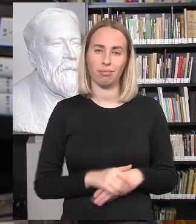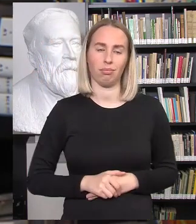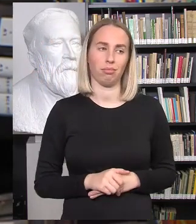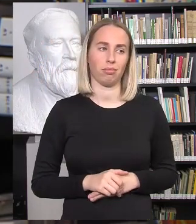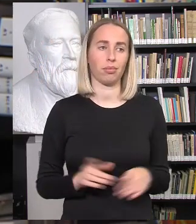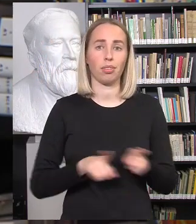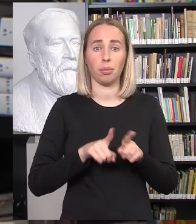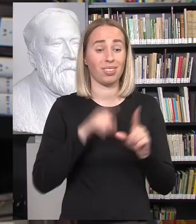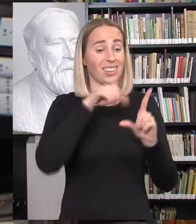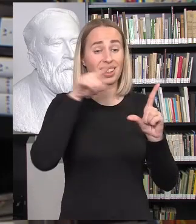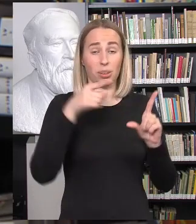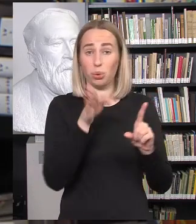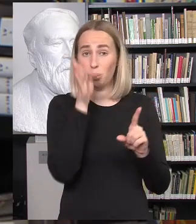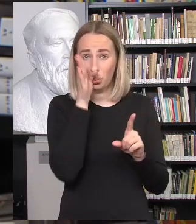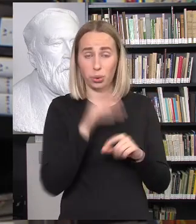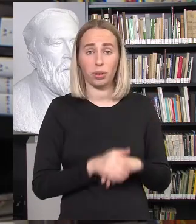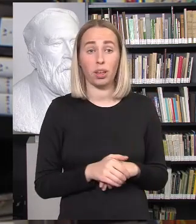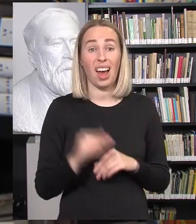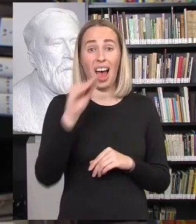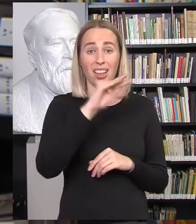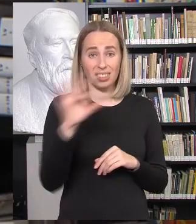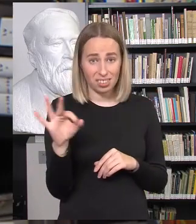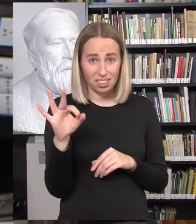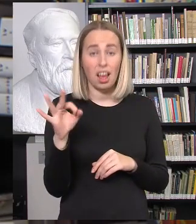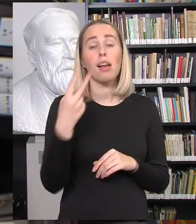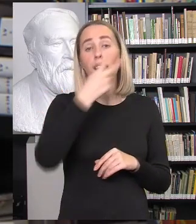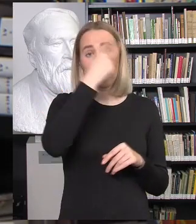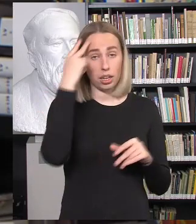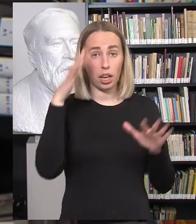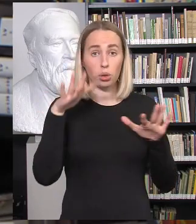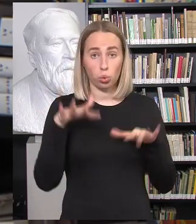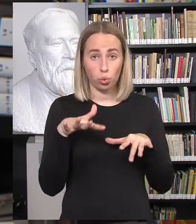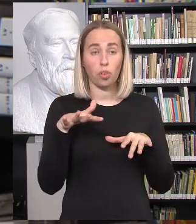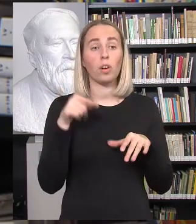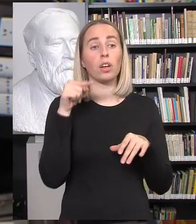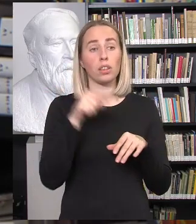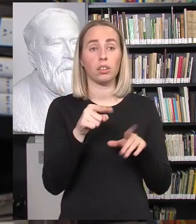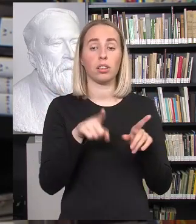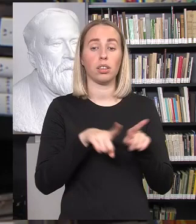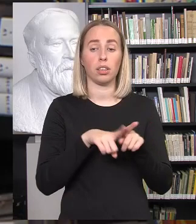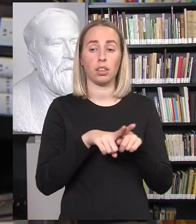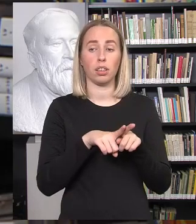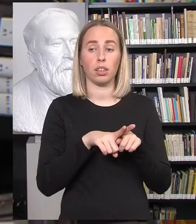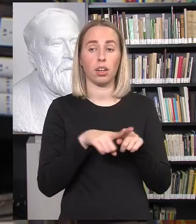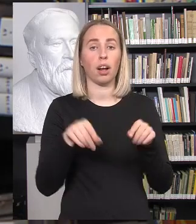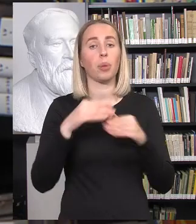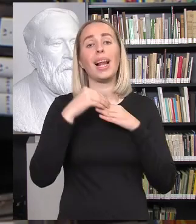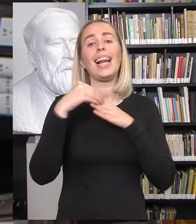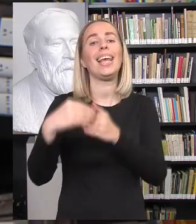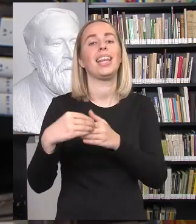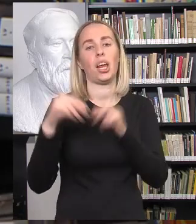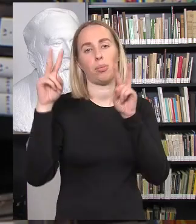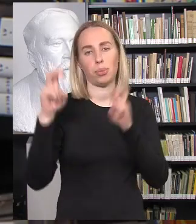baisi statistika. Lietuva Europos Sąjungoje, reiškia, yra tapusi absoliučia lyderė pagal jaunimo savi